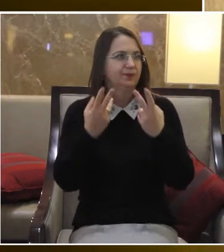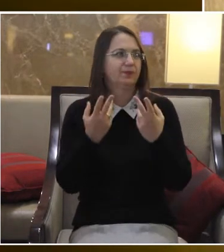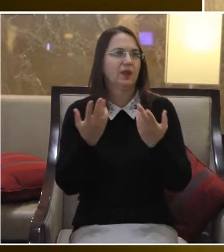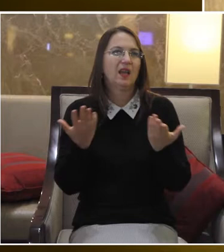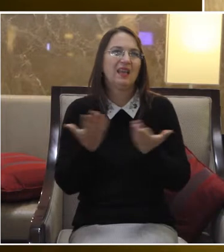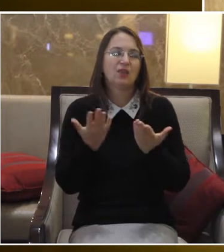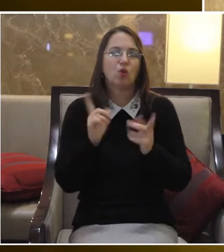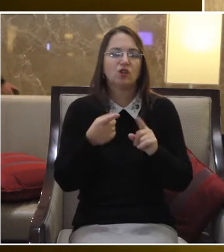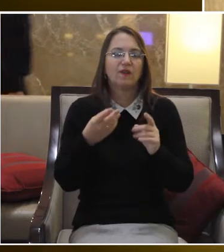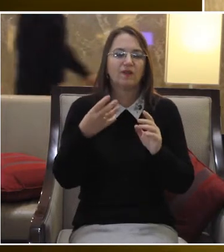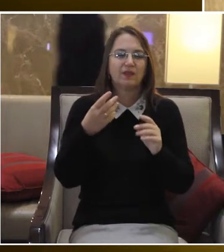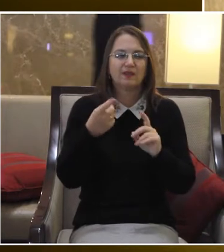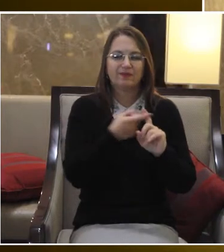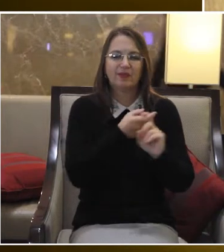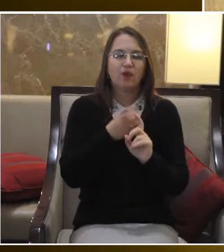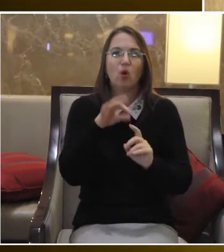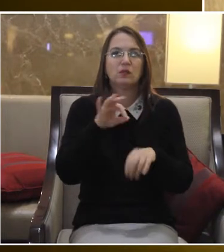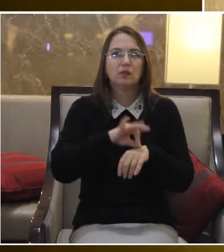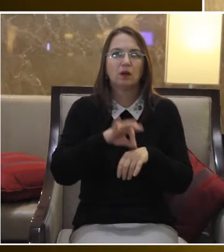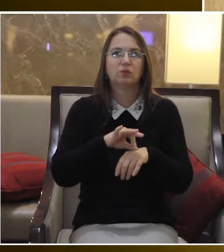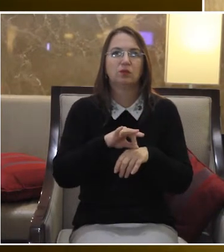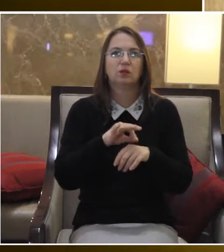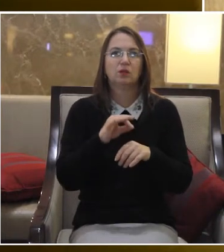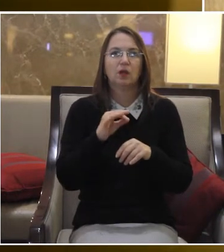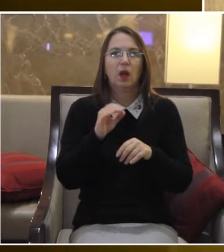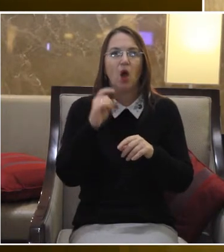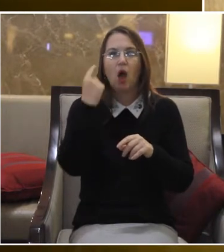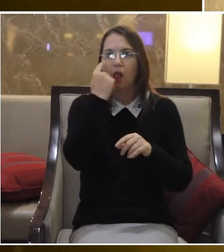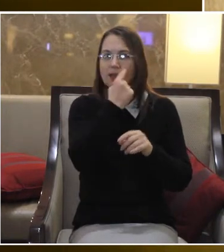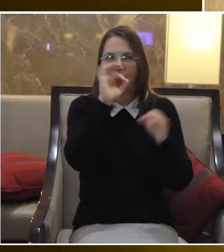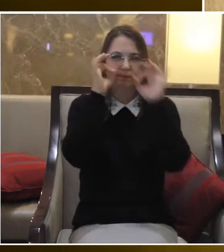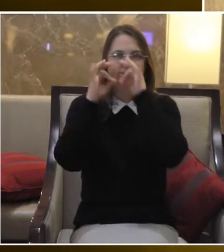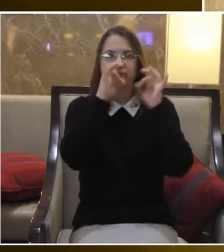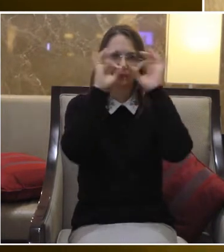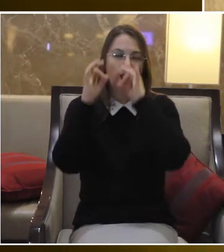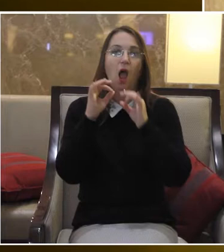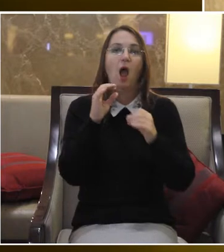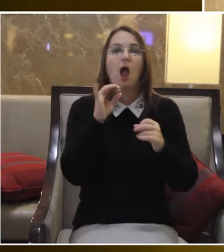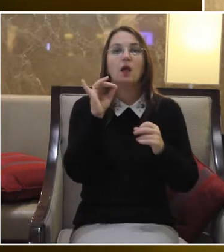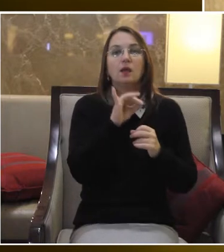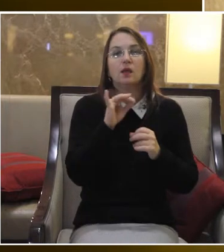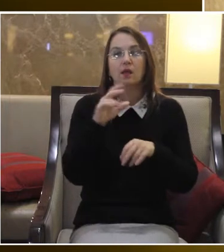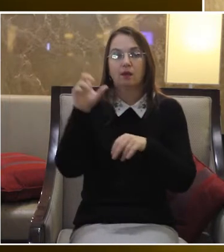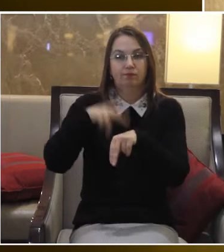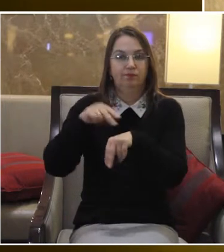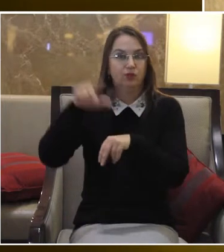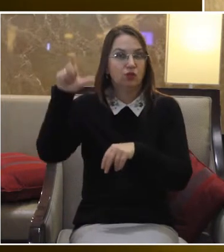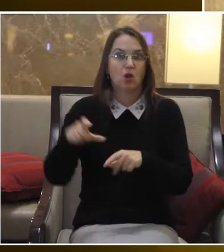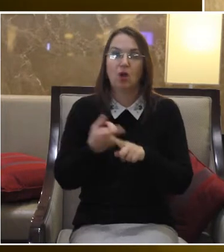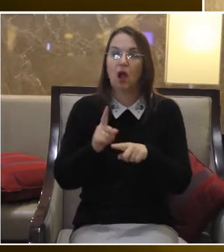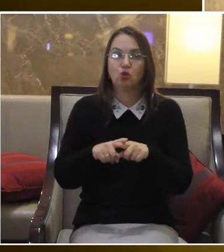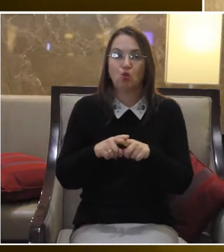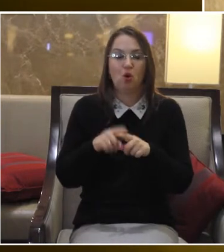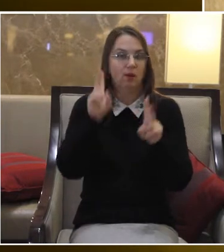очі можуть бігати І для співробітника поліції, який не буде знати, що це